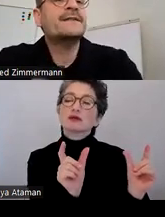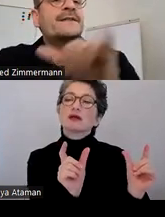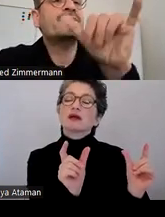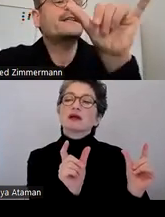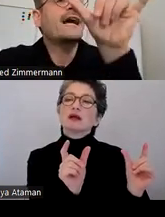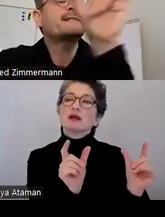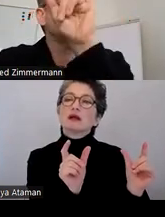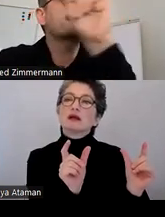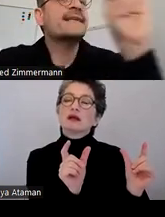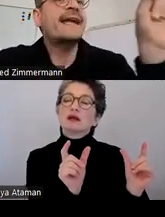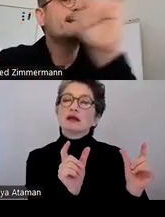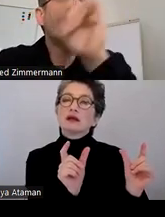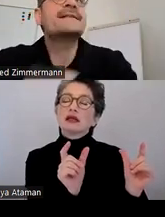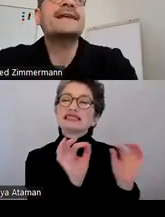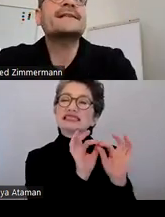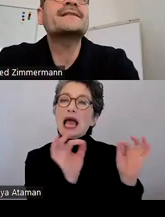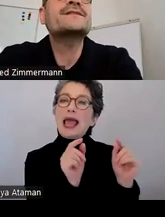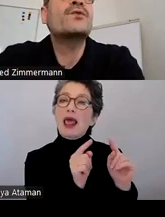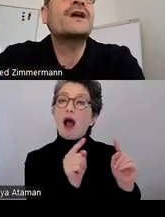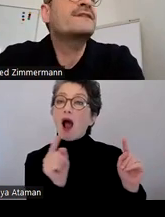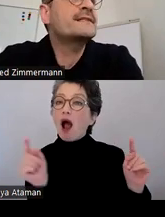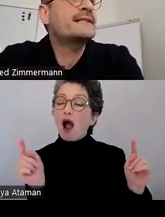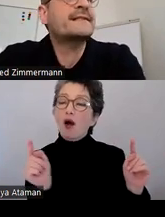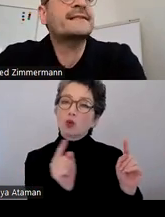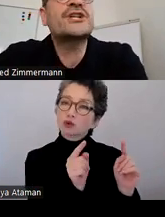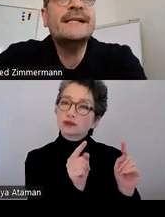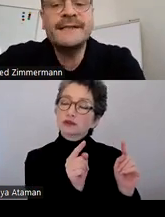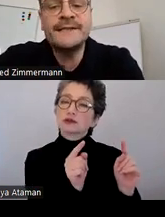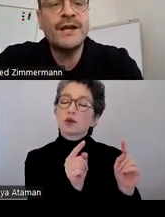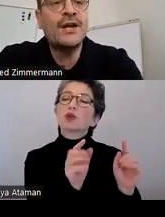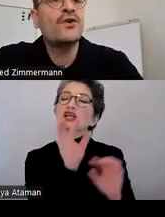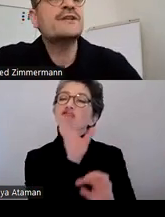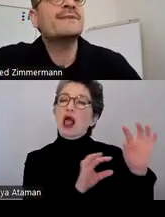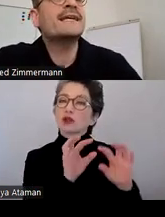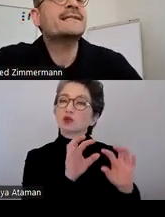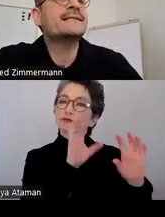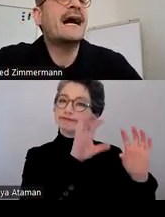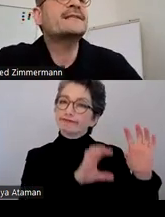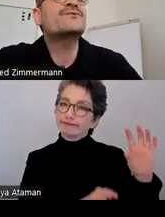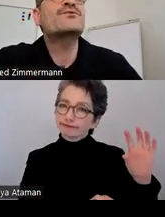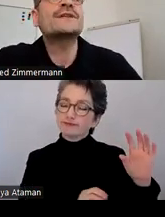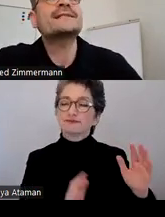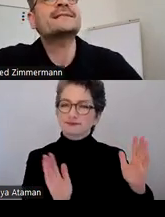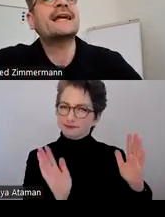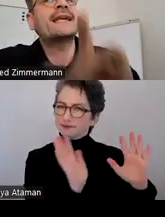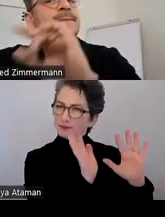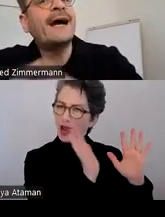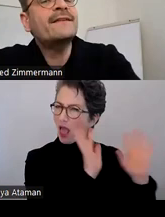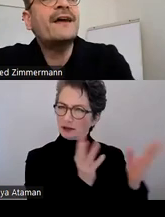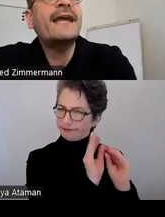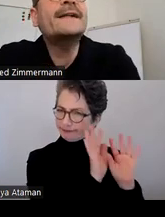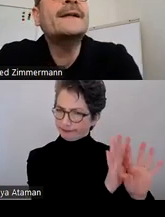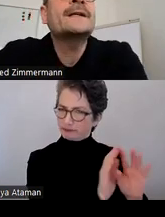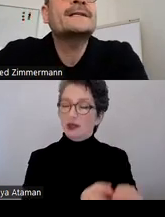sind die einzelnen Zeilen eines Textes oder wie ist der Text gestaltet. Und im Gegensatz dazu, und das ist dann der